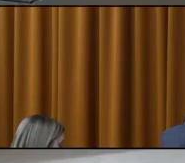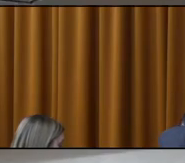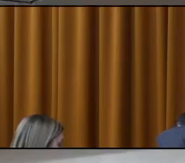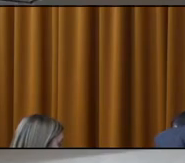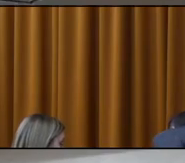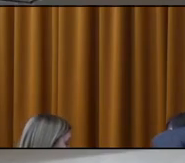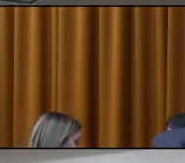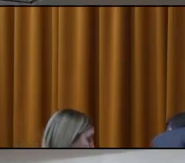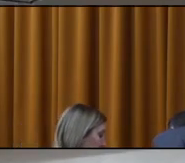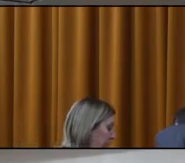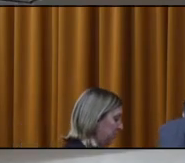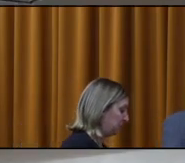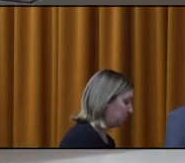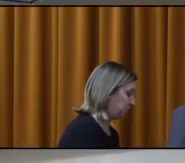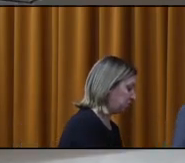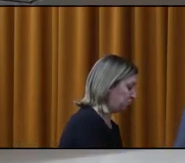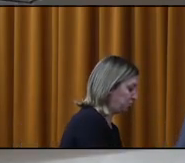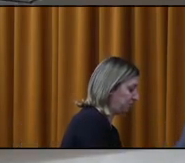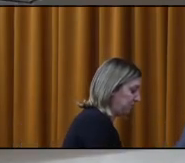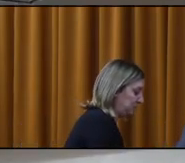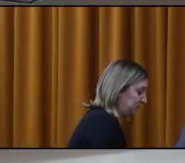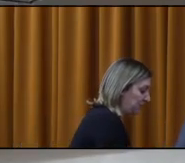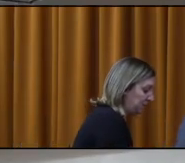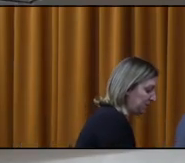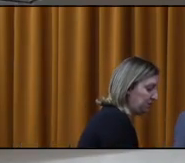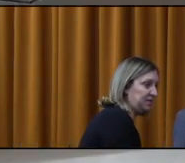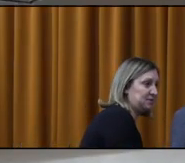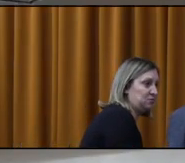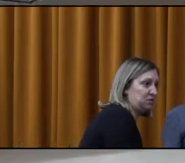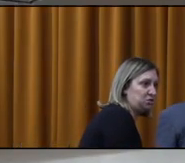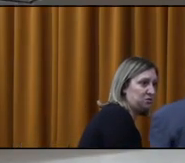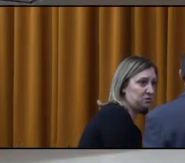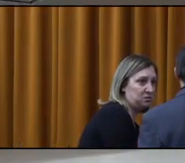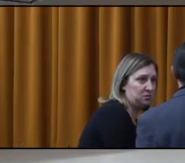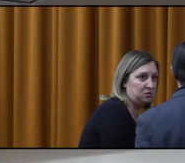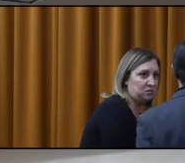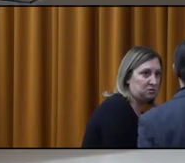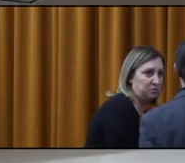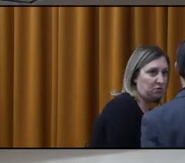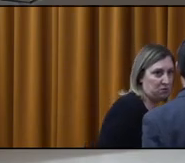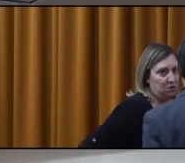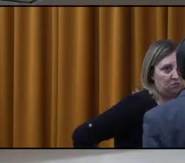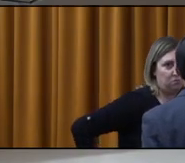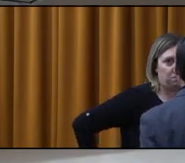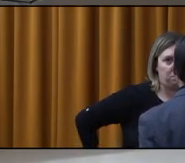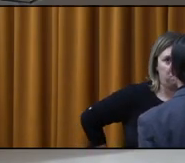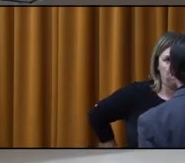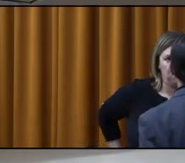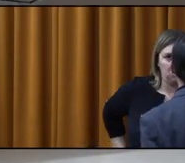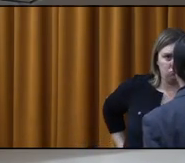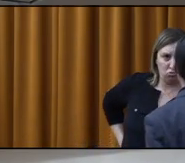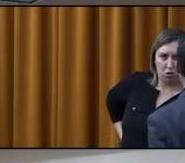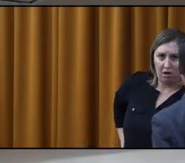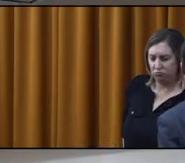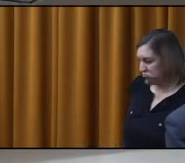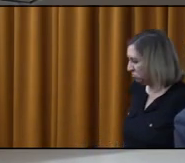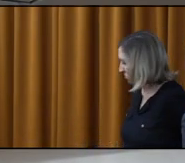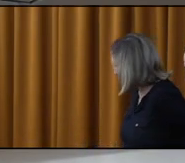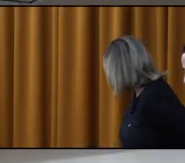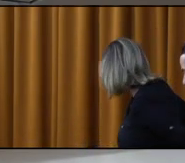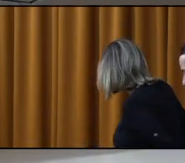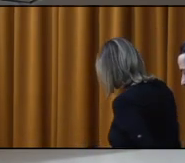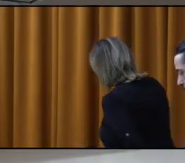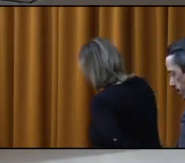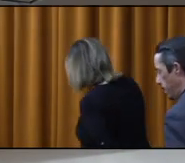Alors, bonsoir à tous. Je vais vous demander de vous asseoir. On va commencer dans une petite seconde la